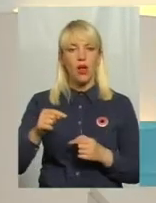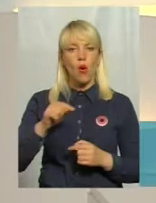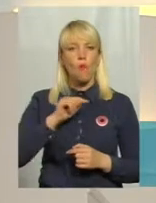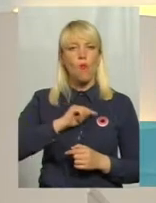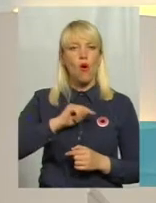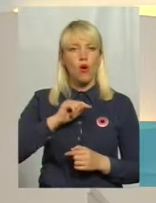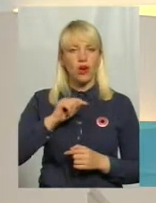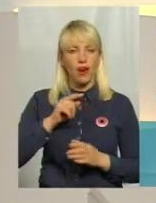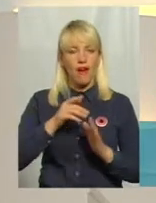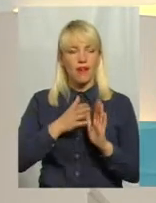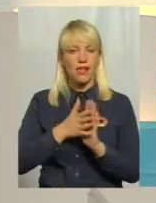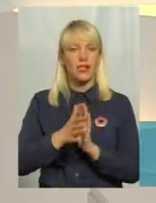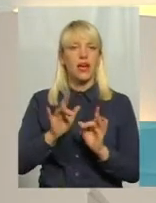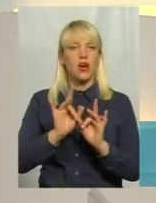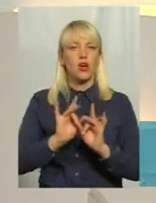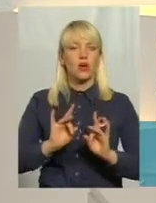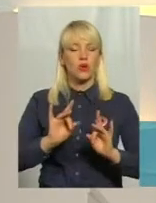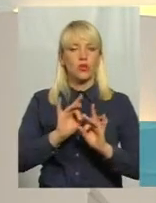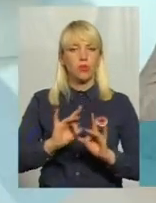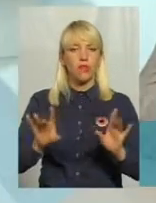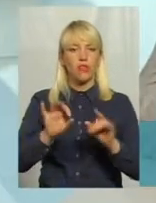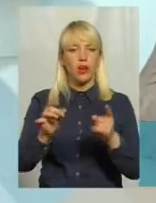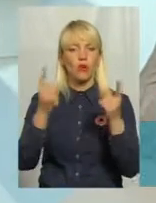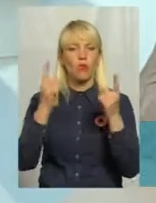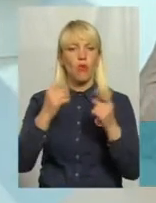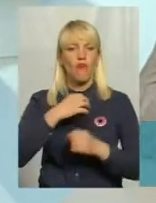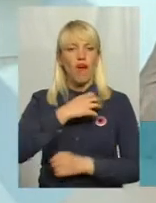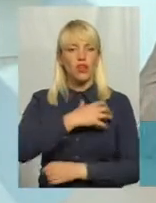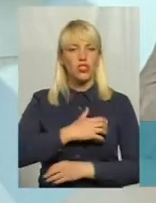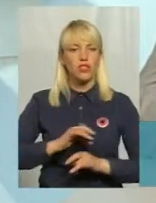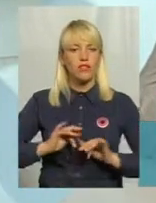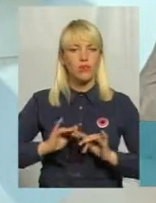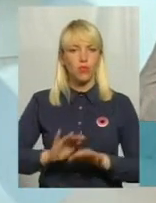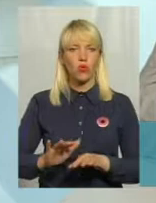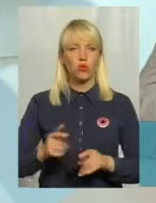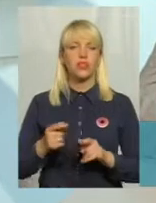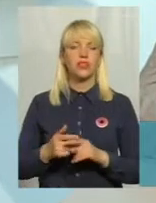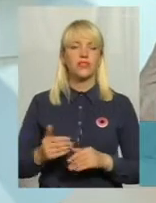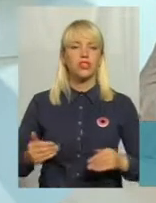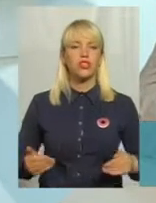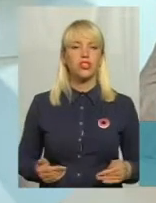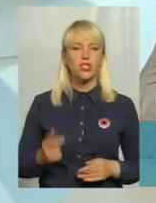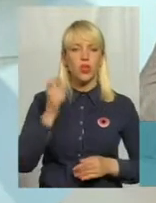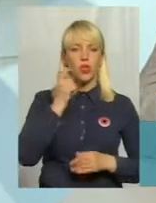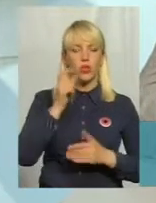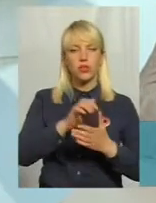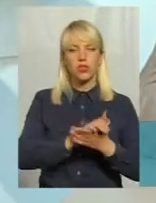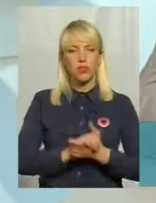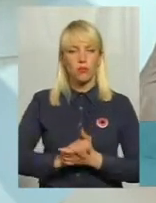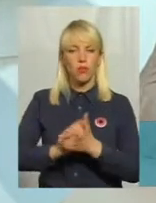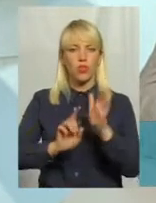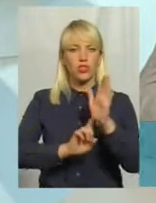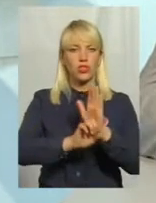нагадують про надзвичайно важливі події в житті українського суспільства, починаючи з подій